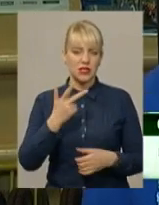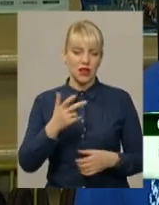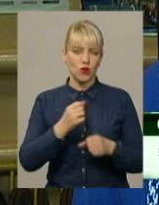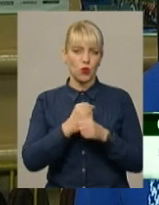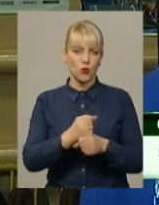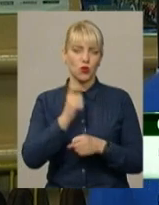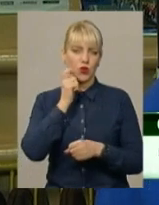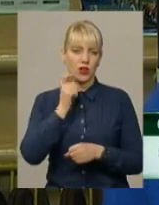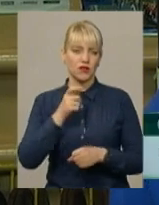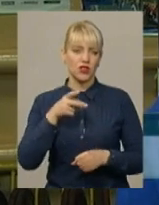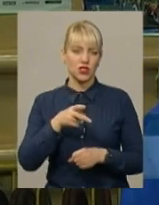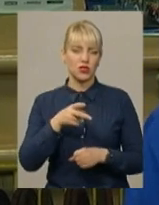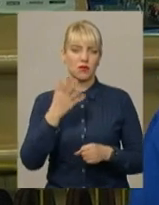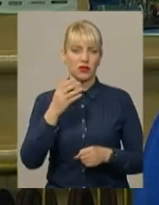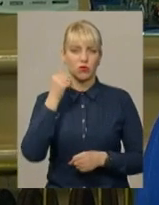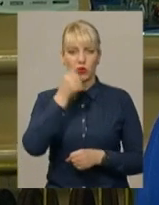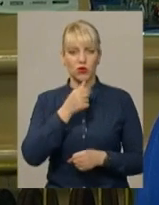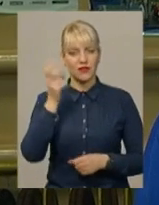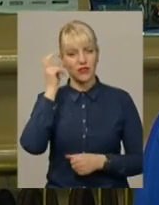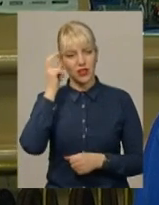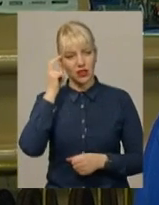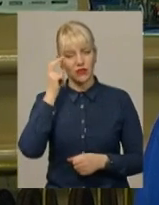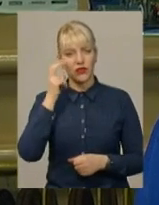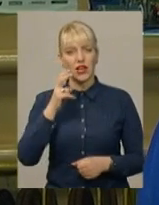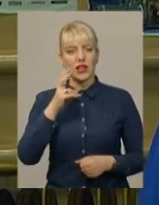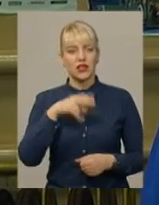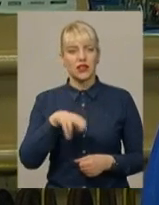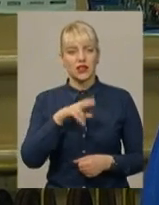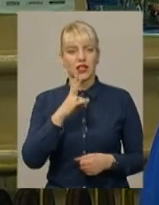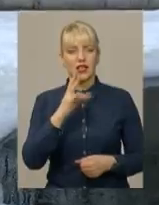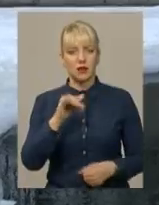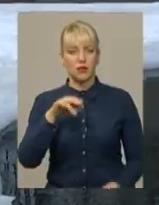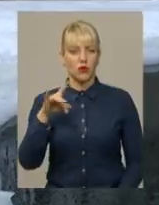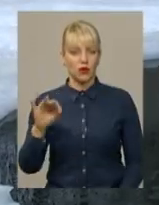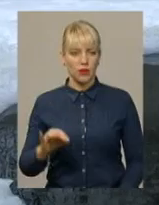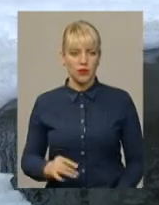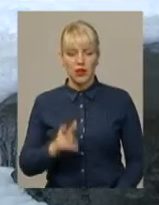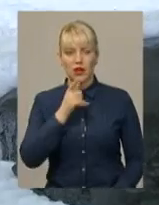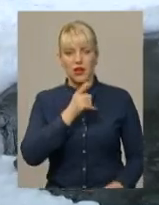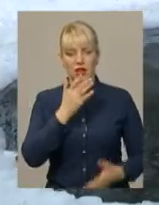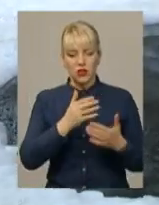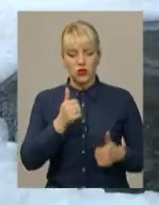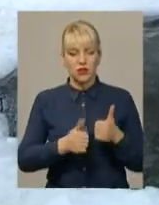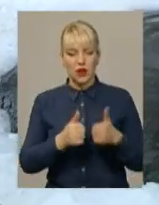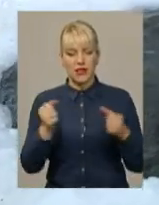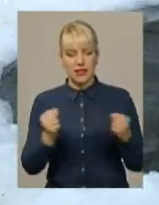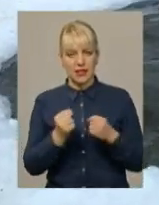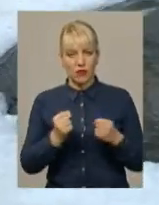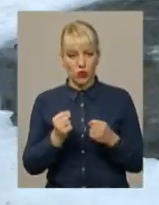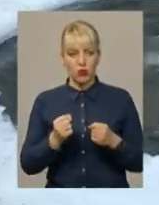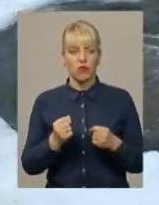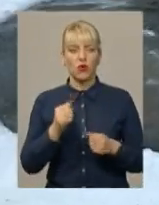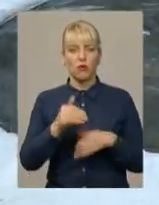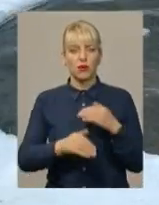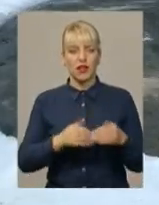2005 рік у Києві на Трухановому острові, на Дніпрі. Якщо змагання зимового плавання в Тернополі зберуть не менше